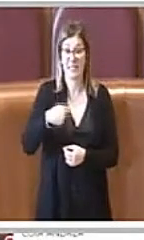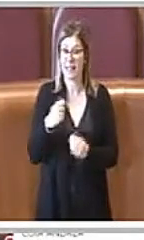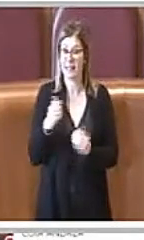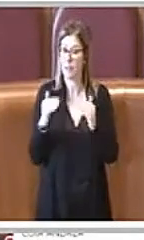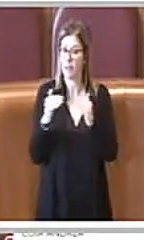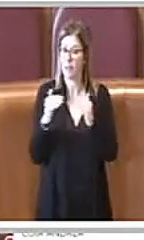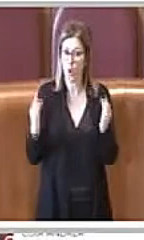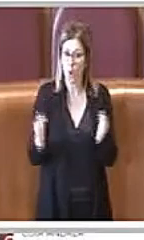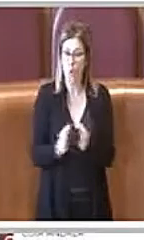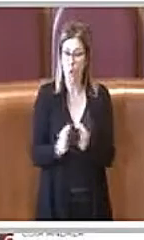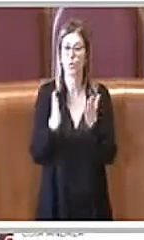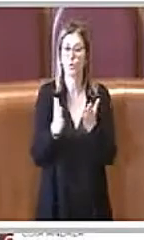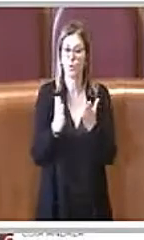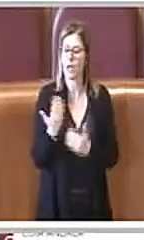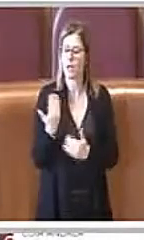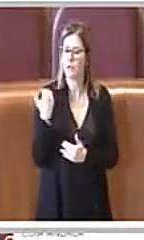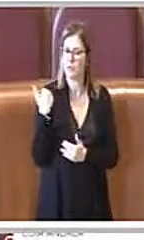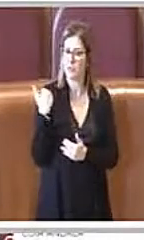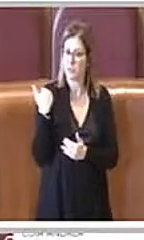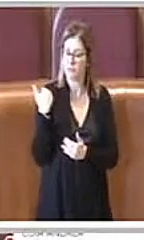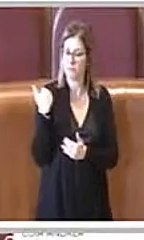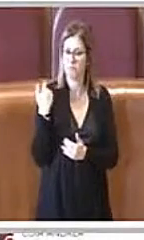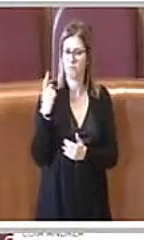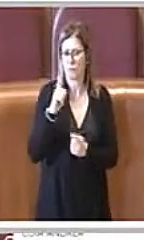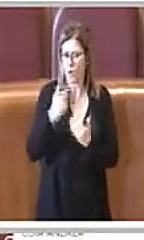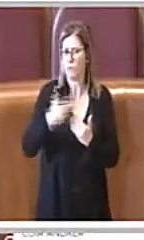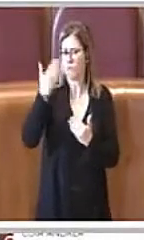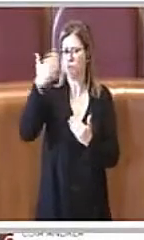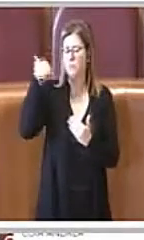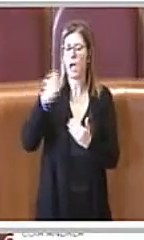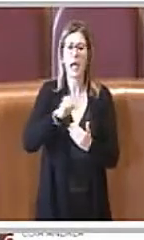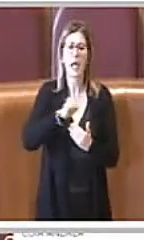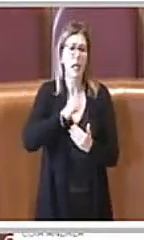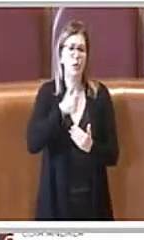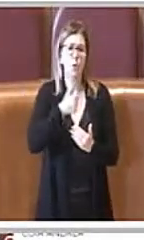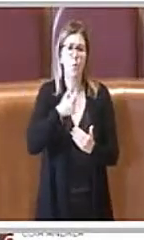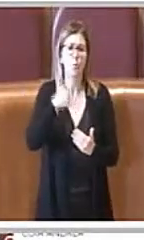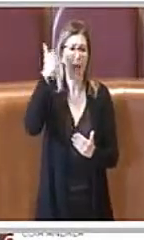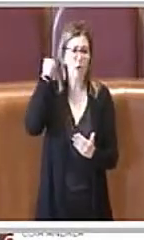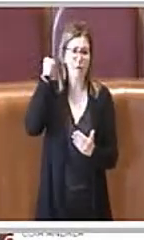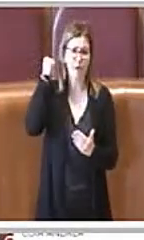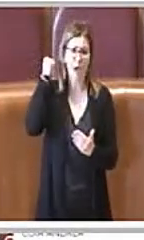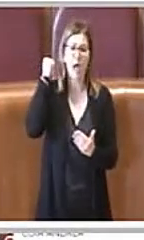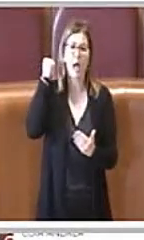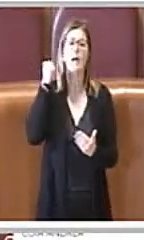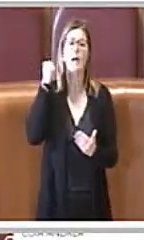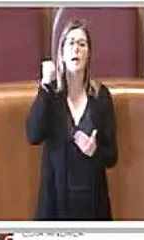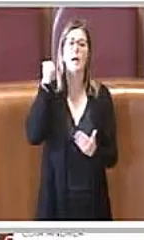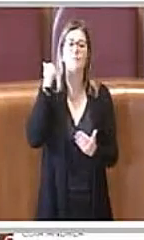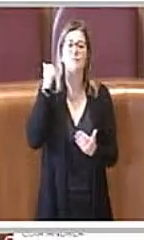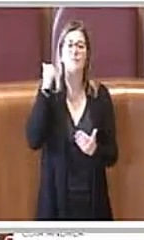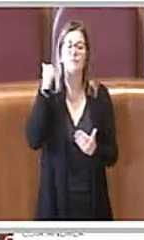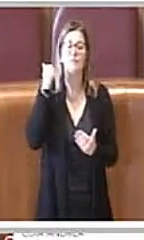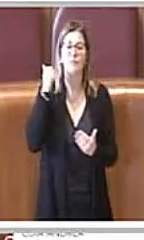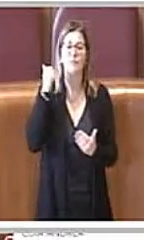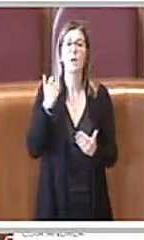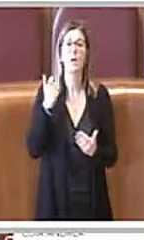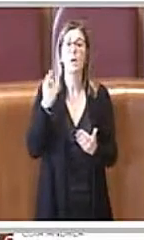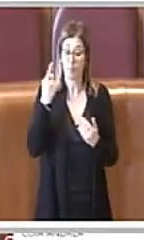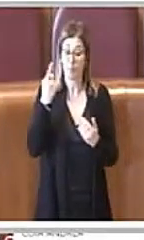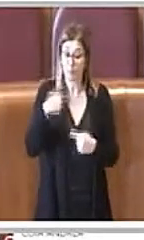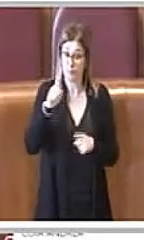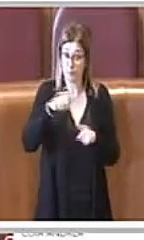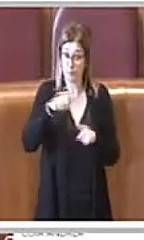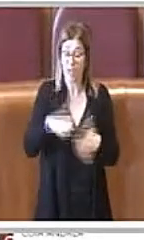di recente, quindi insomma non tantissimi anni fa, credo un anno fa, fu fatta anche una seduta di